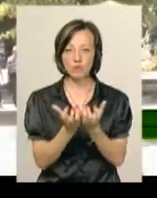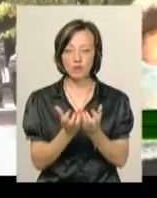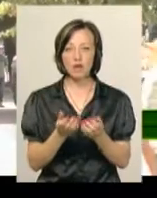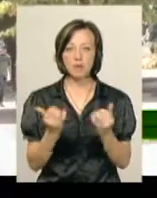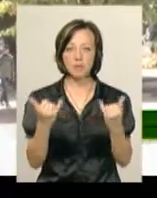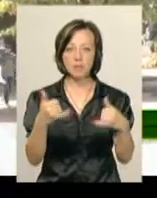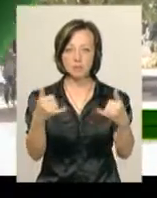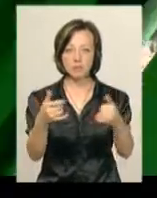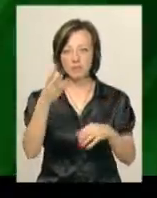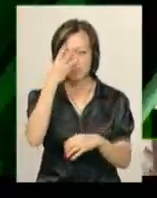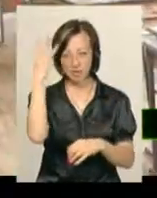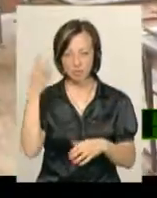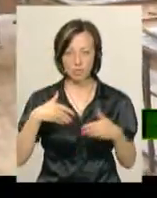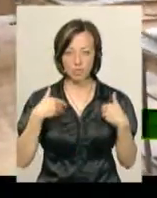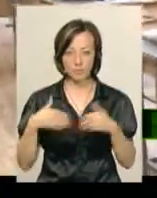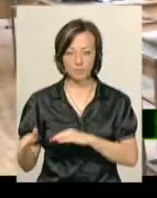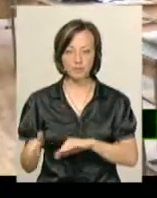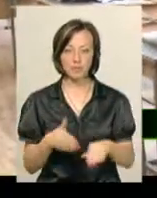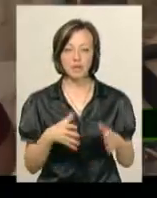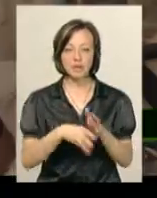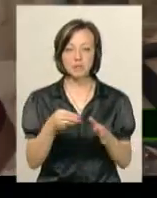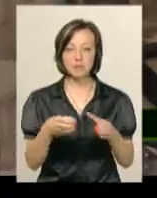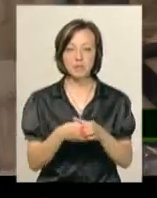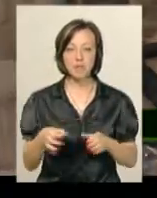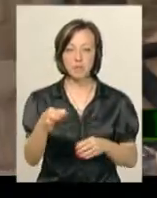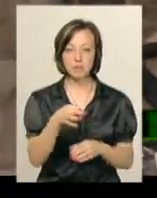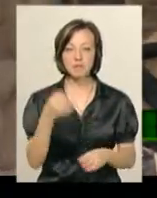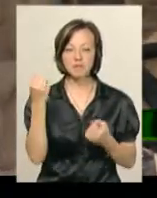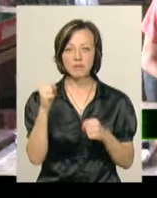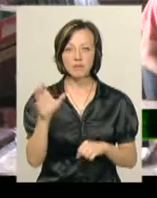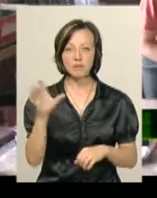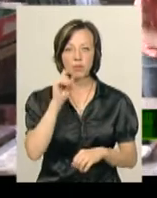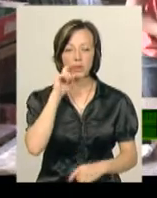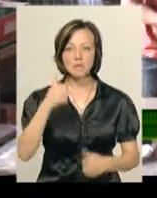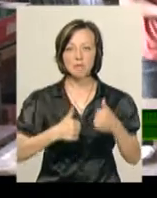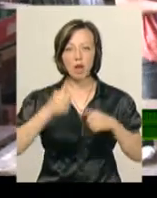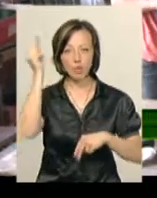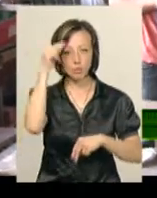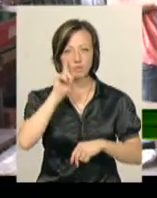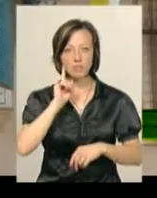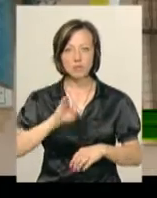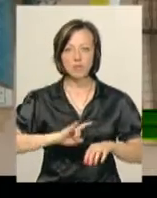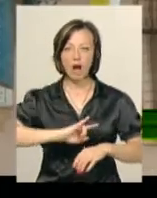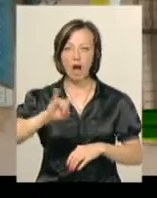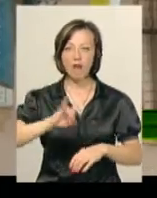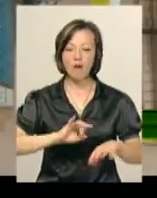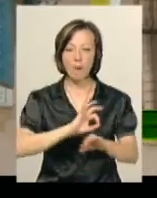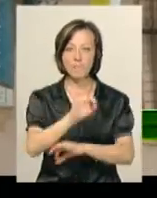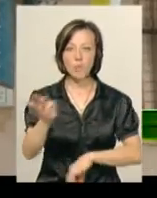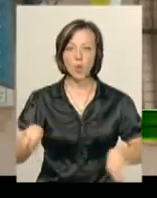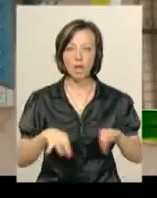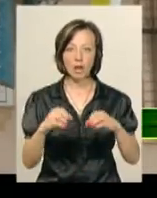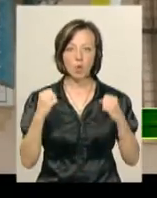підживлять у Хмельницькому. Збірна Хмельниччини виграла відкриті всеукраїнські змагання учнівської молоді з авіамодельного спорту.